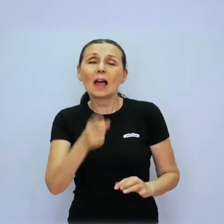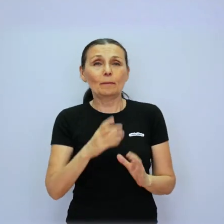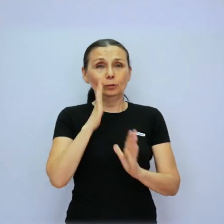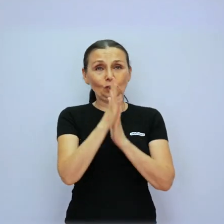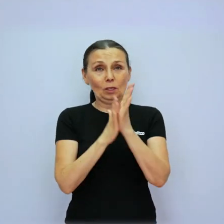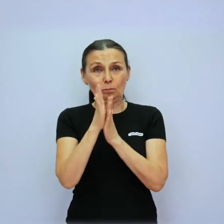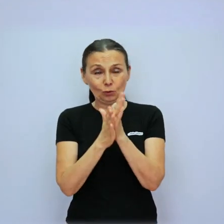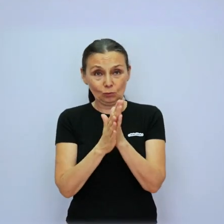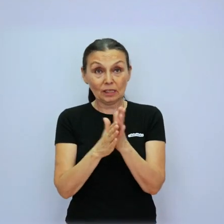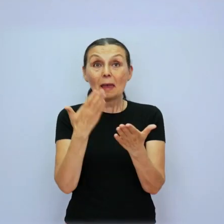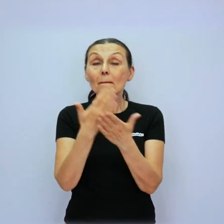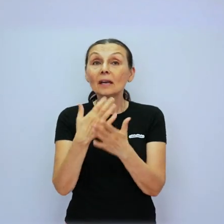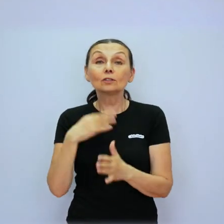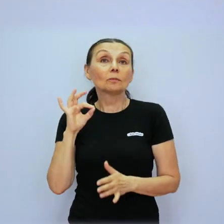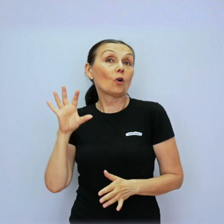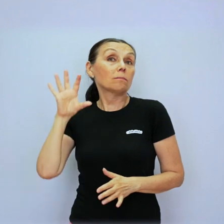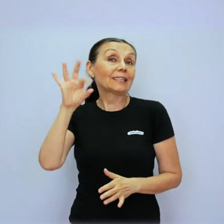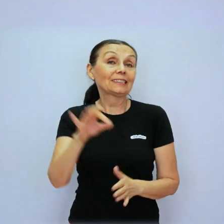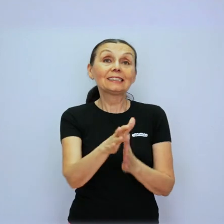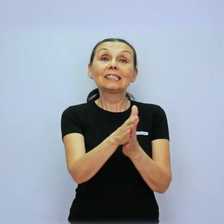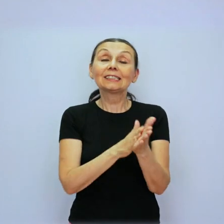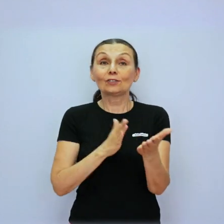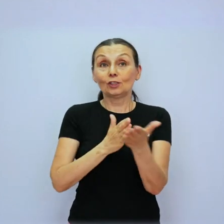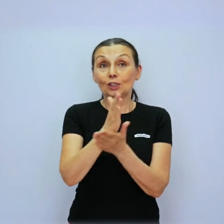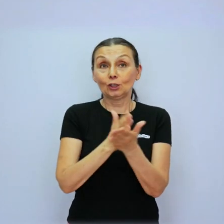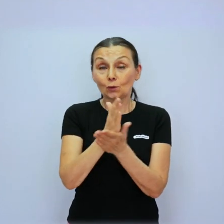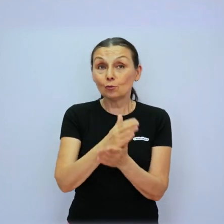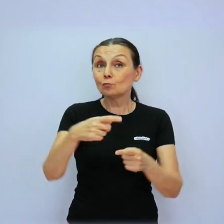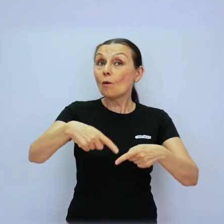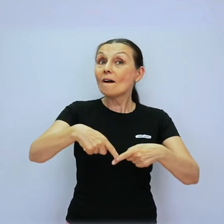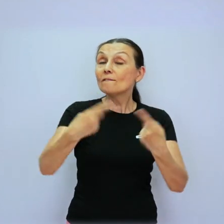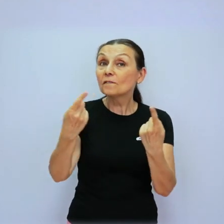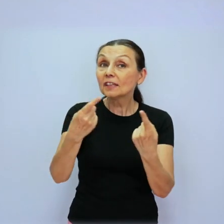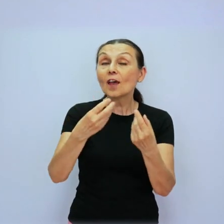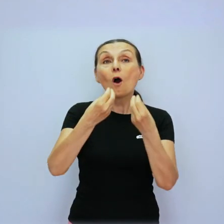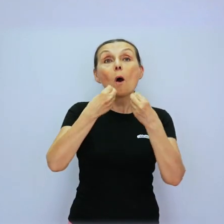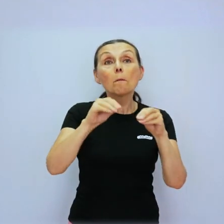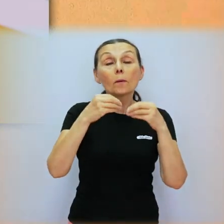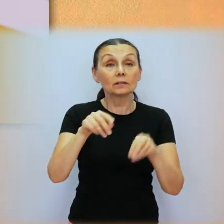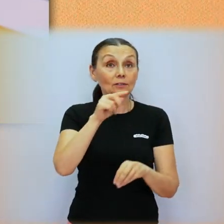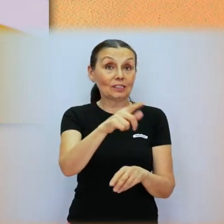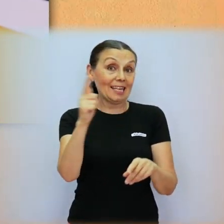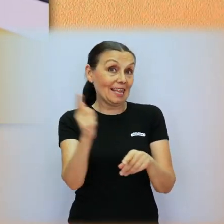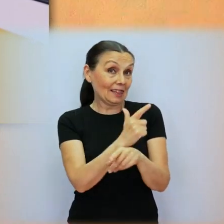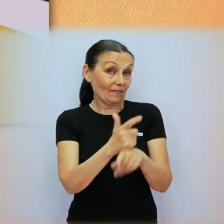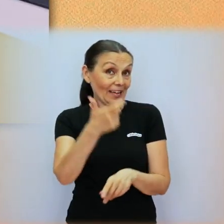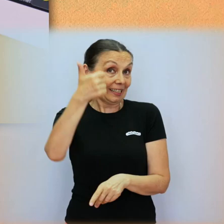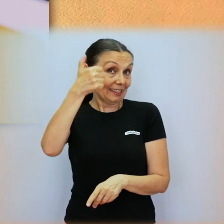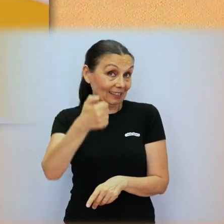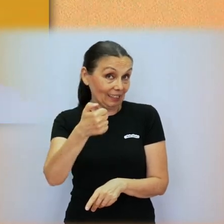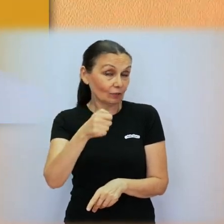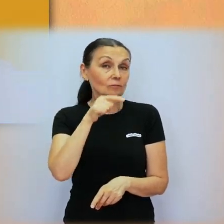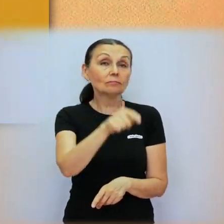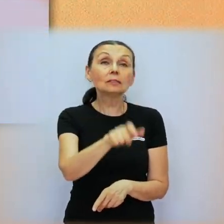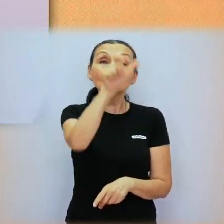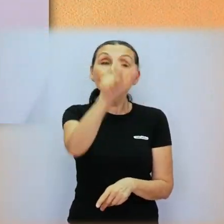V ňou sú práve posunky. Preto sme na dobré linke spúštili službu videoporadenstva. Videočet je dvakrát do